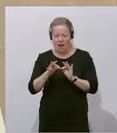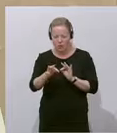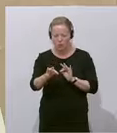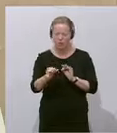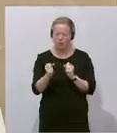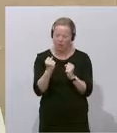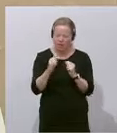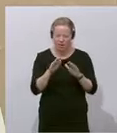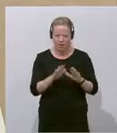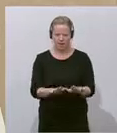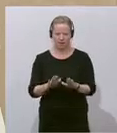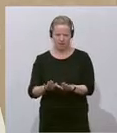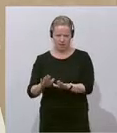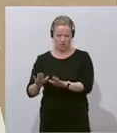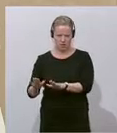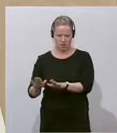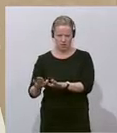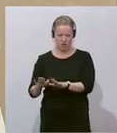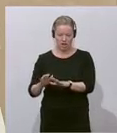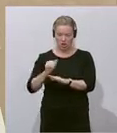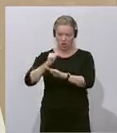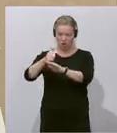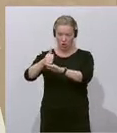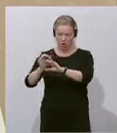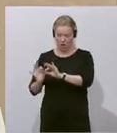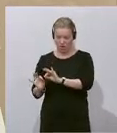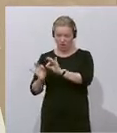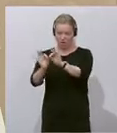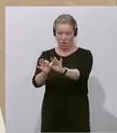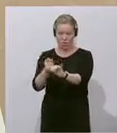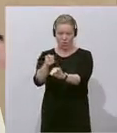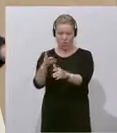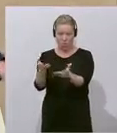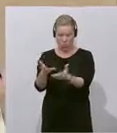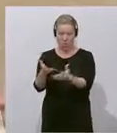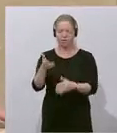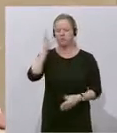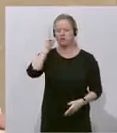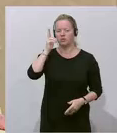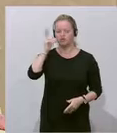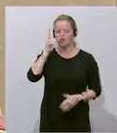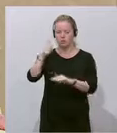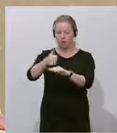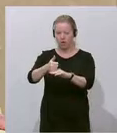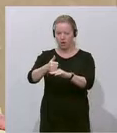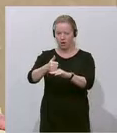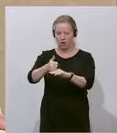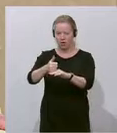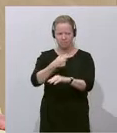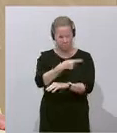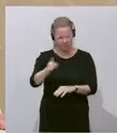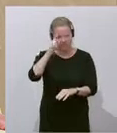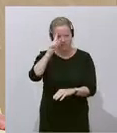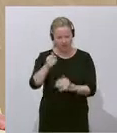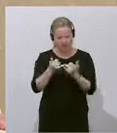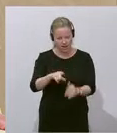und auf einen französischen Server überspielt. Wissen Sie, wie lange das dauert, wenn